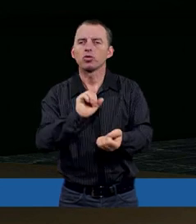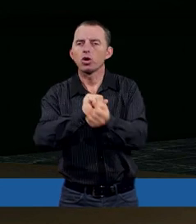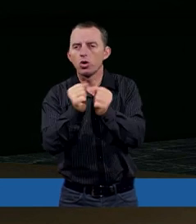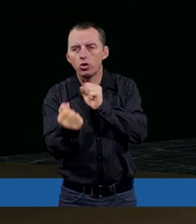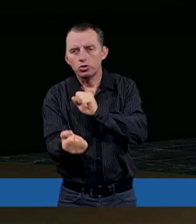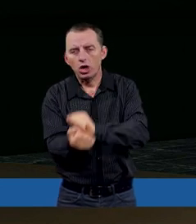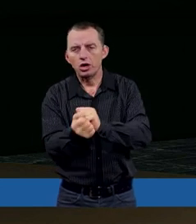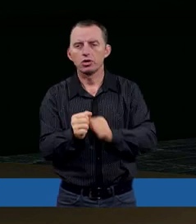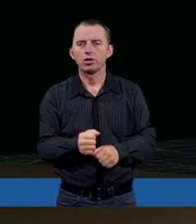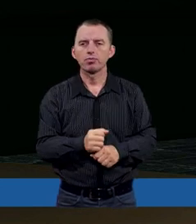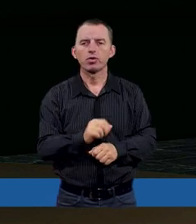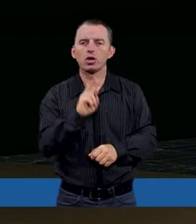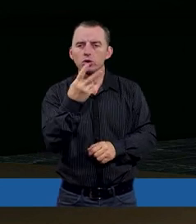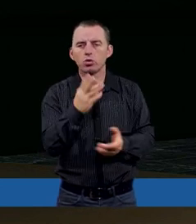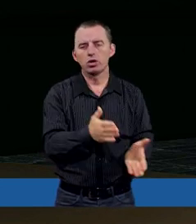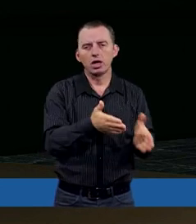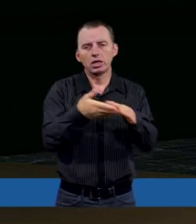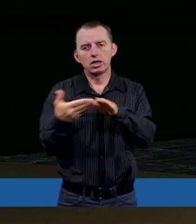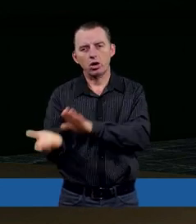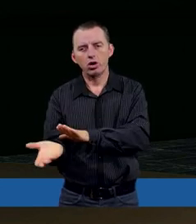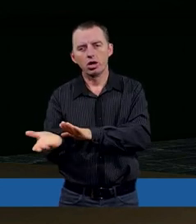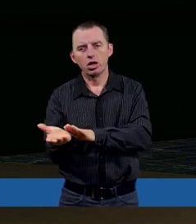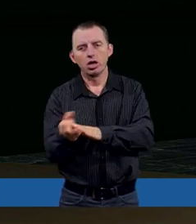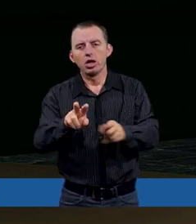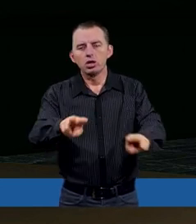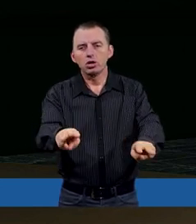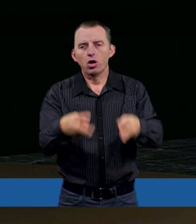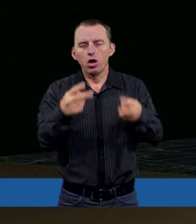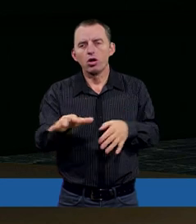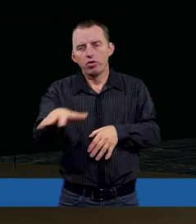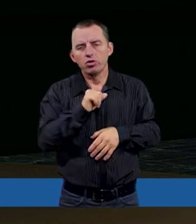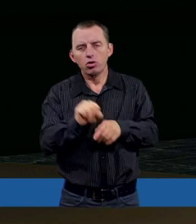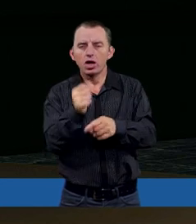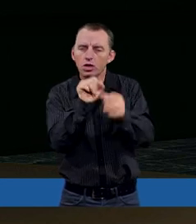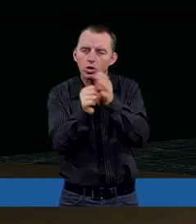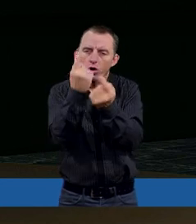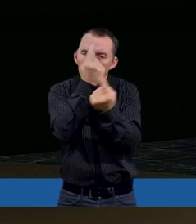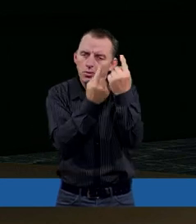chociaż z drugiej strony skąd wzięło się takie mniemanie?